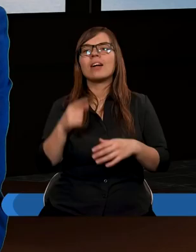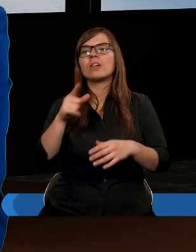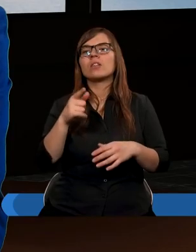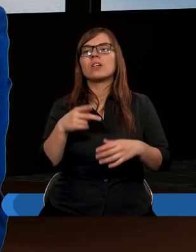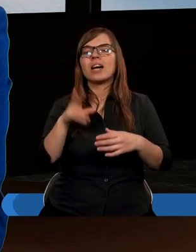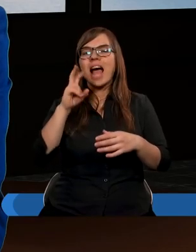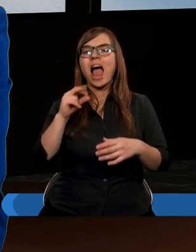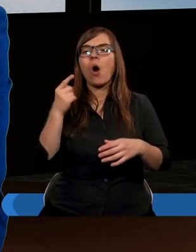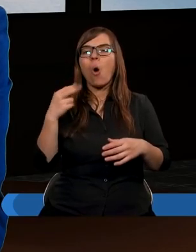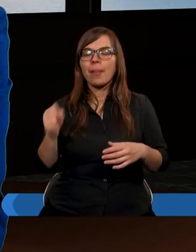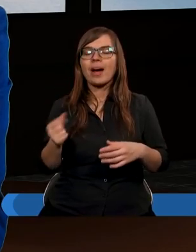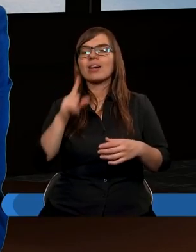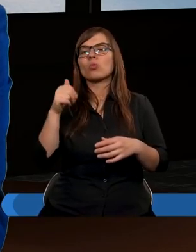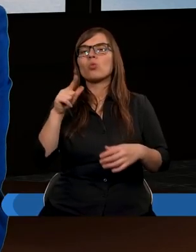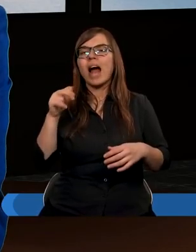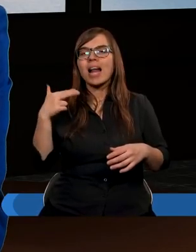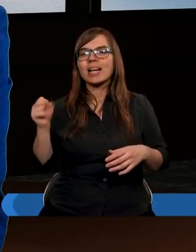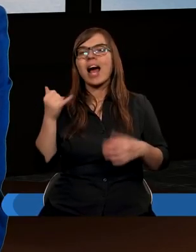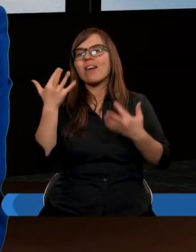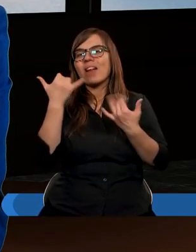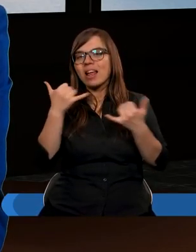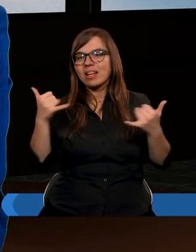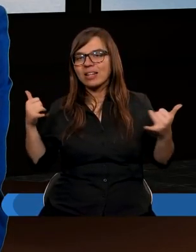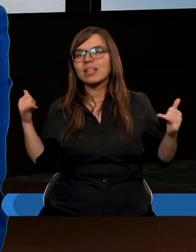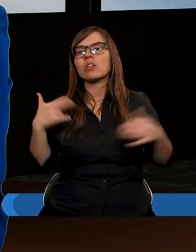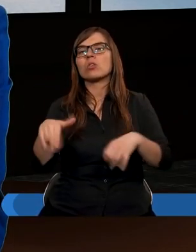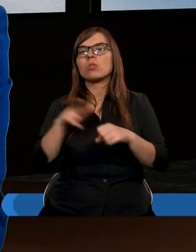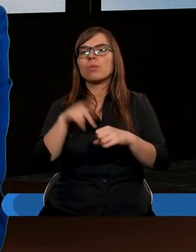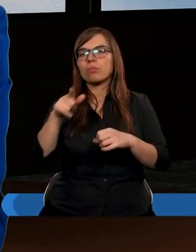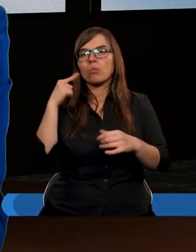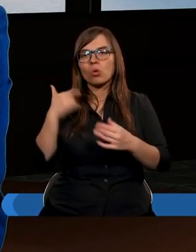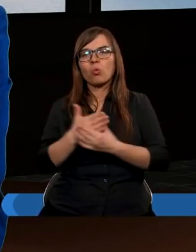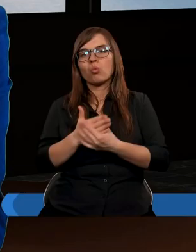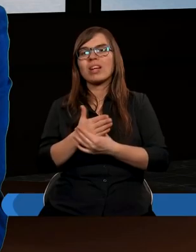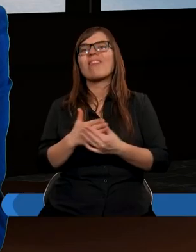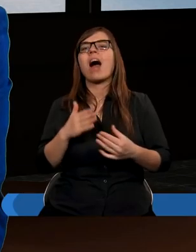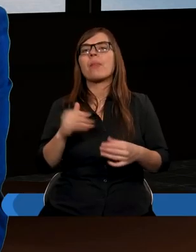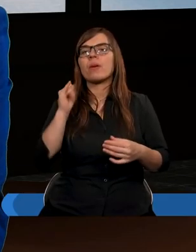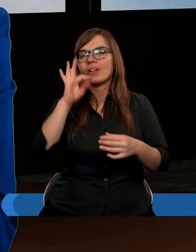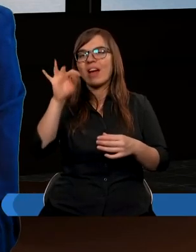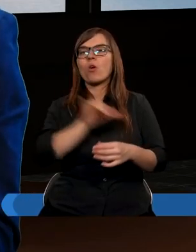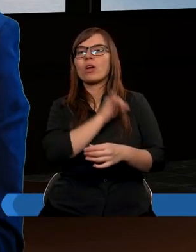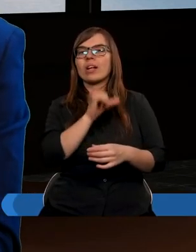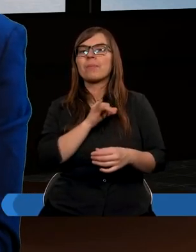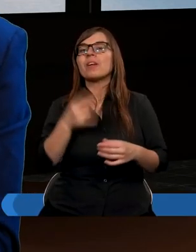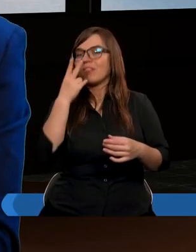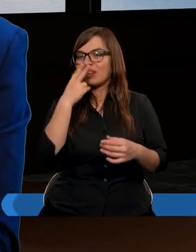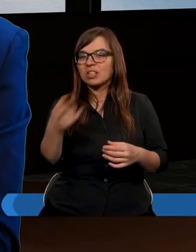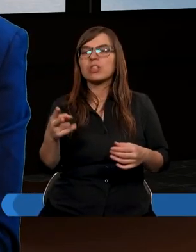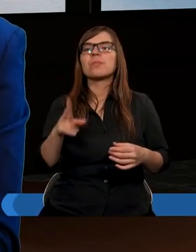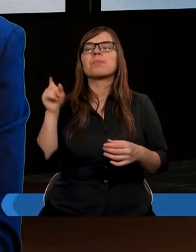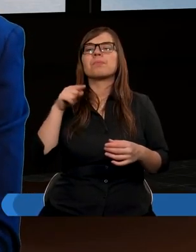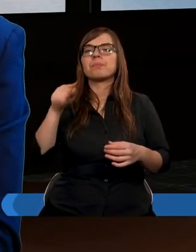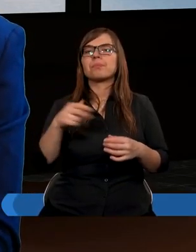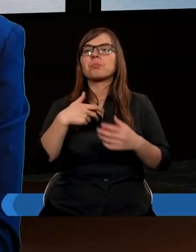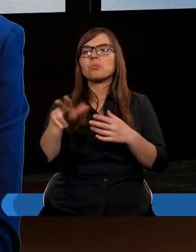zarządcy u Heroda, Zuzanna i wiele innych, które im usługiwały ze swego mnienia. Czyli widzimy, że jak Jezus